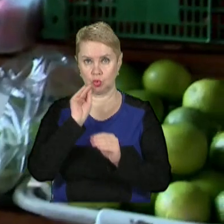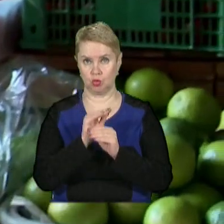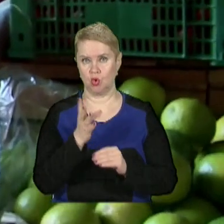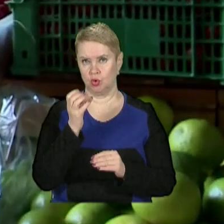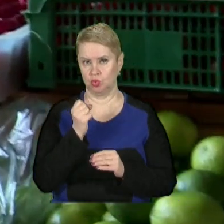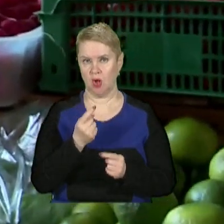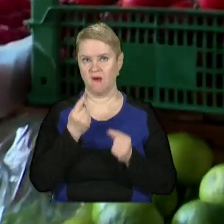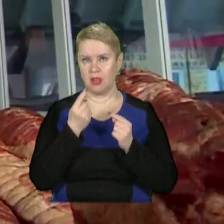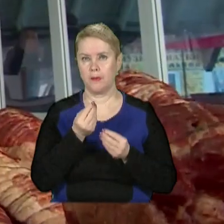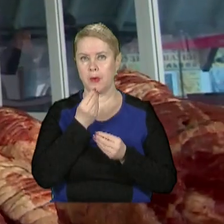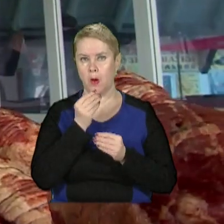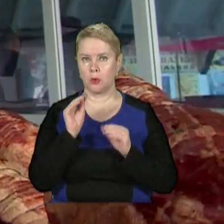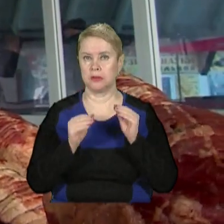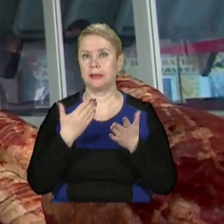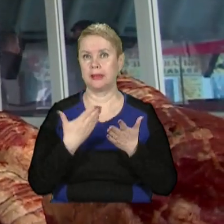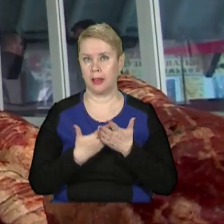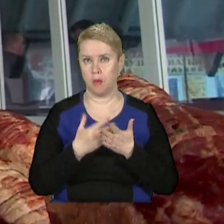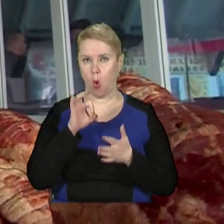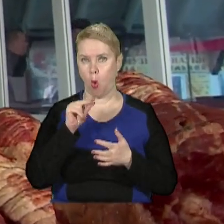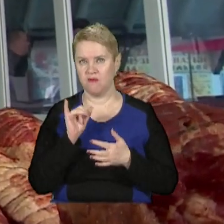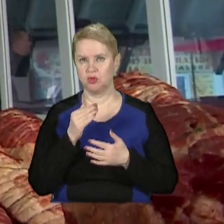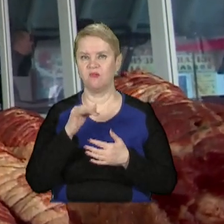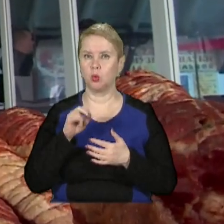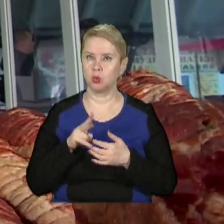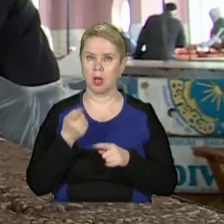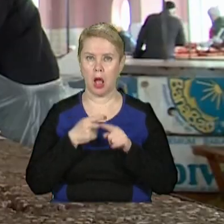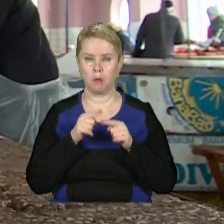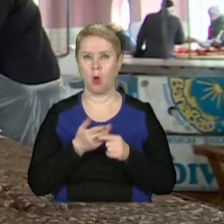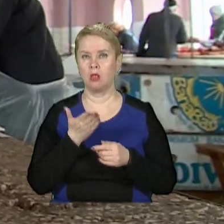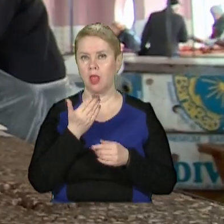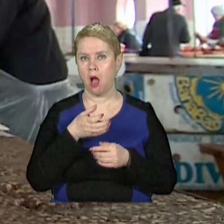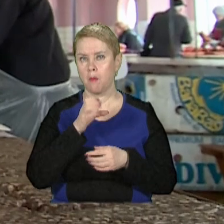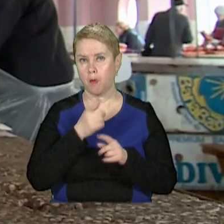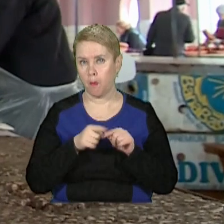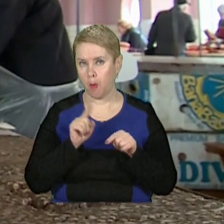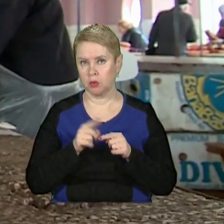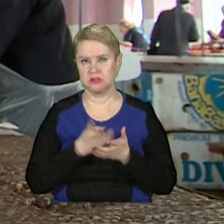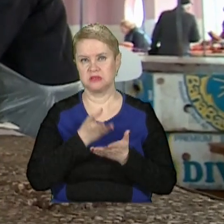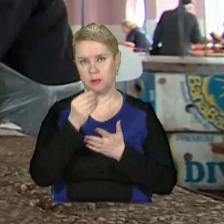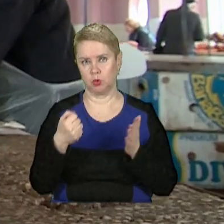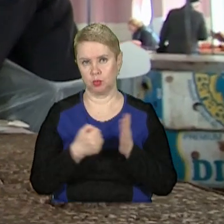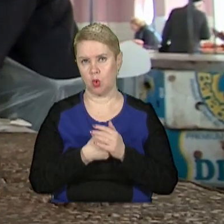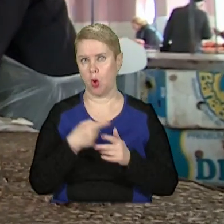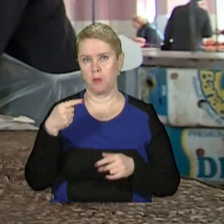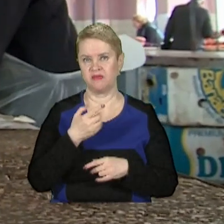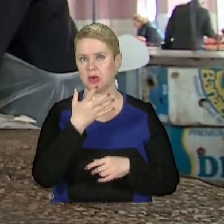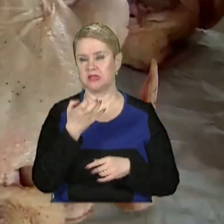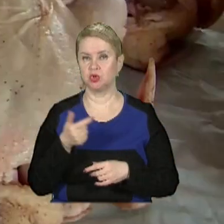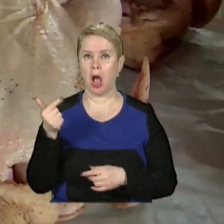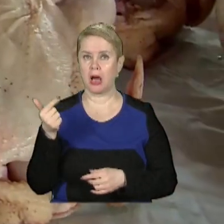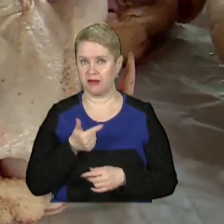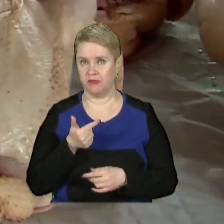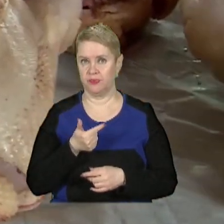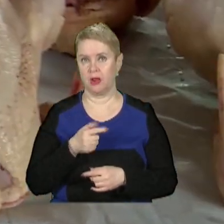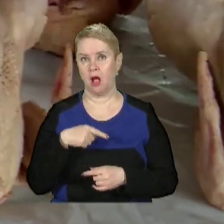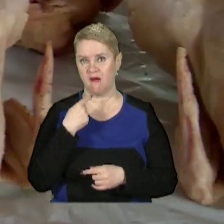ще великодніх продуктів, наприклад, овочів, фруктів або напоїв, доведеться заплатити до півтори тисячі гривень,